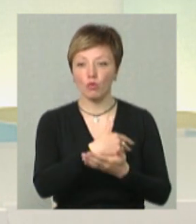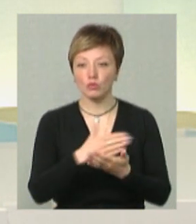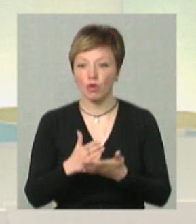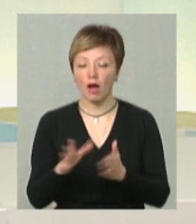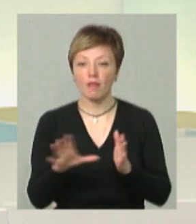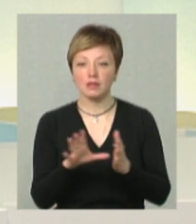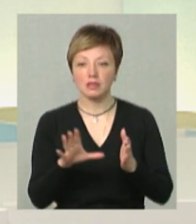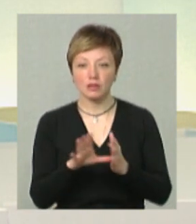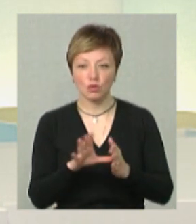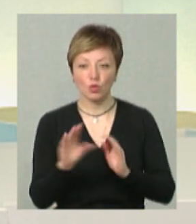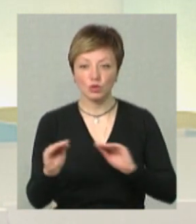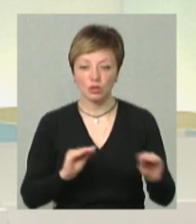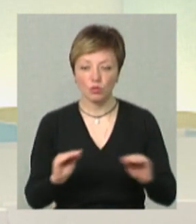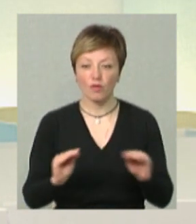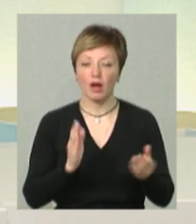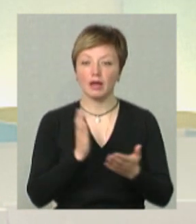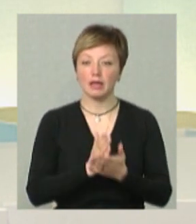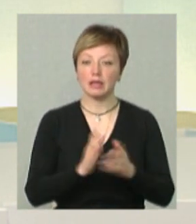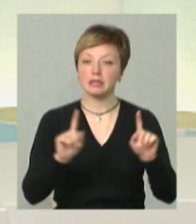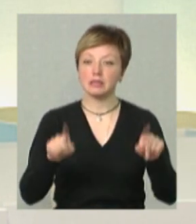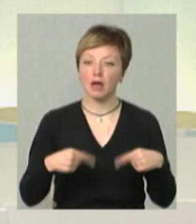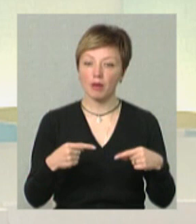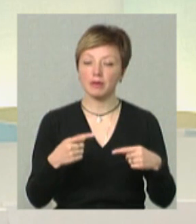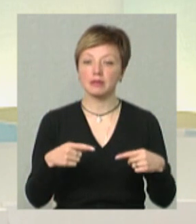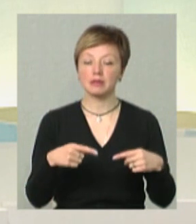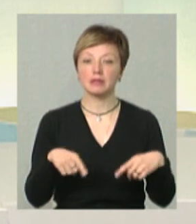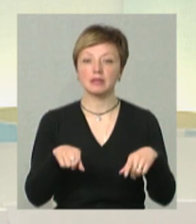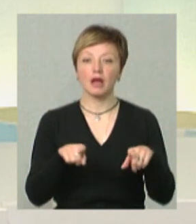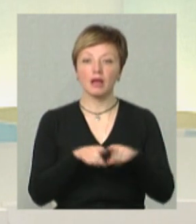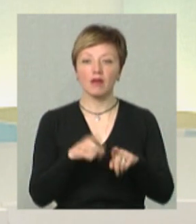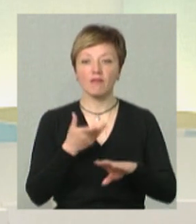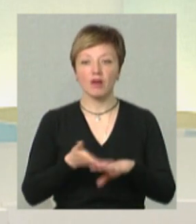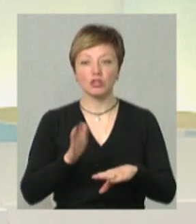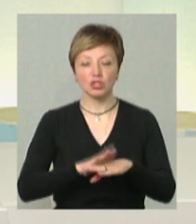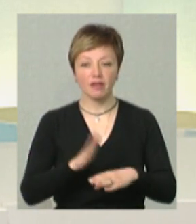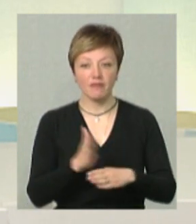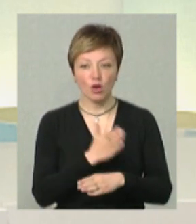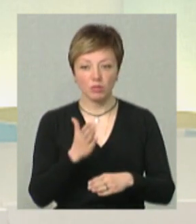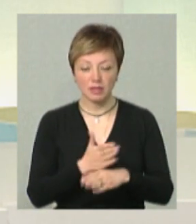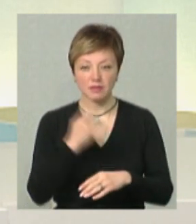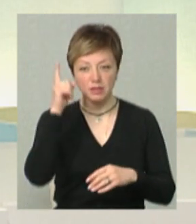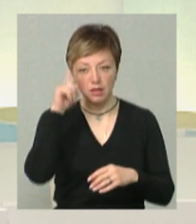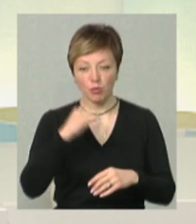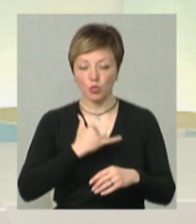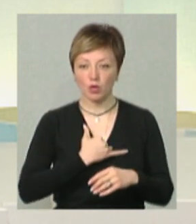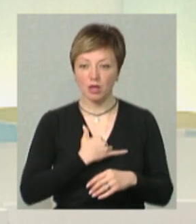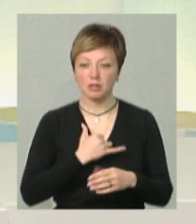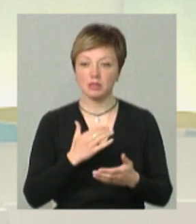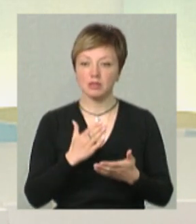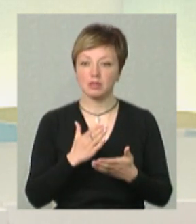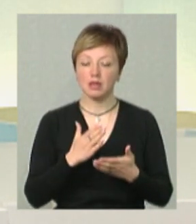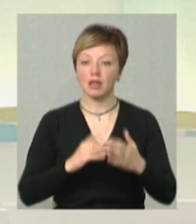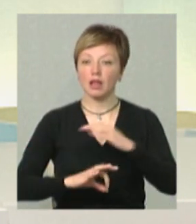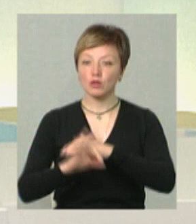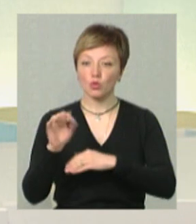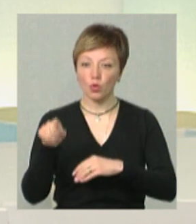електричного остаткування, є запити на такі досить важкі виробництва, тому що ми знаємо, що в нас на